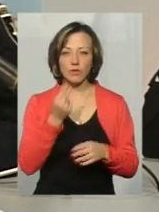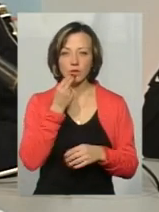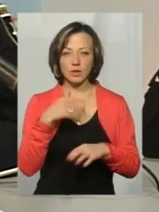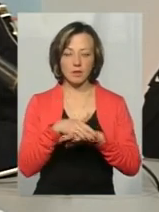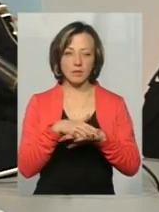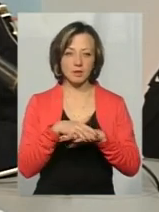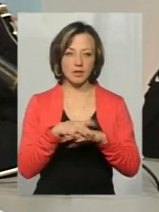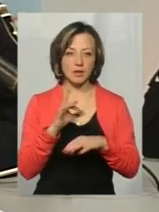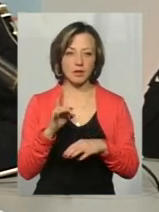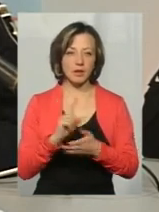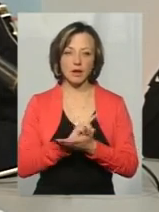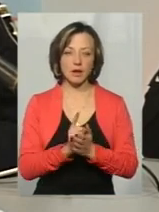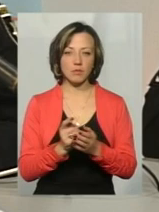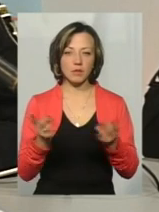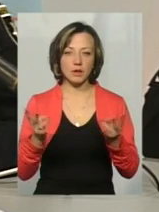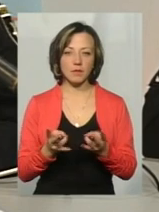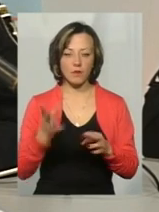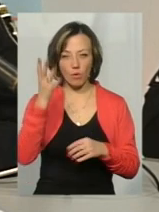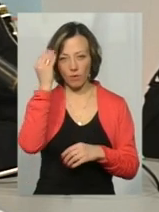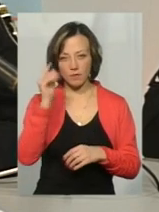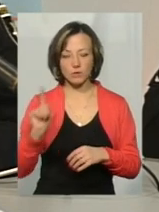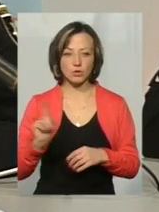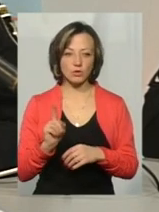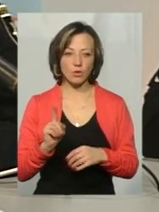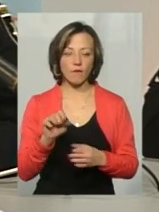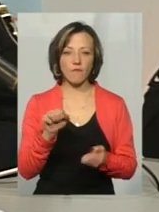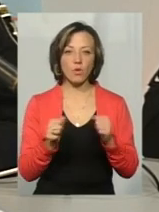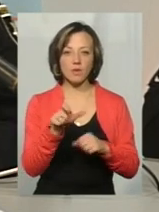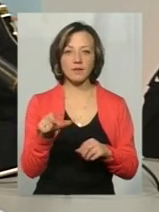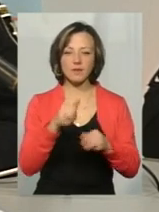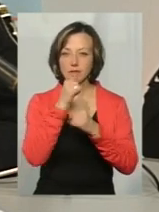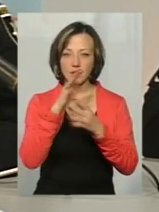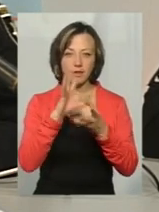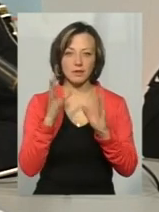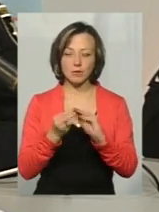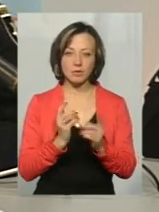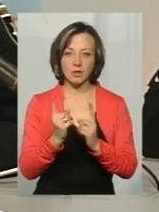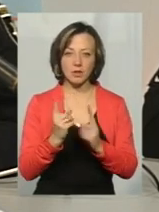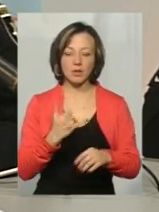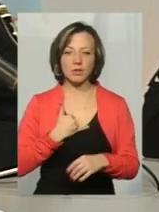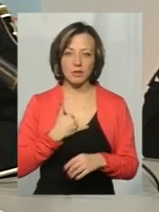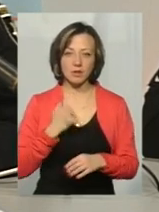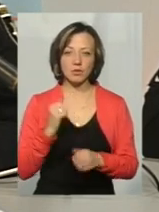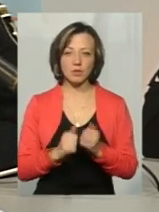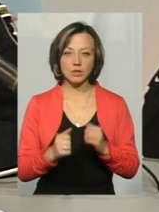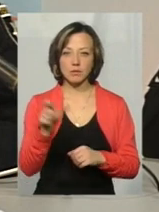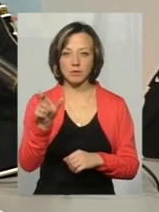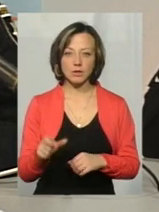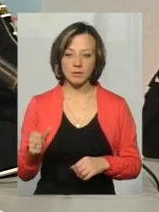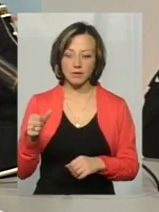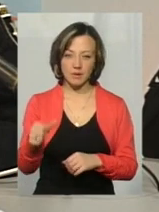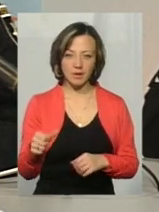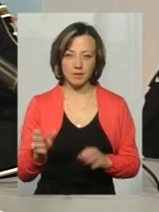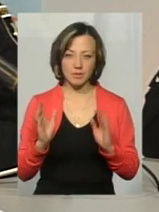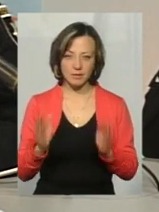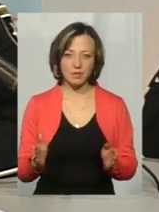не дуже в цьому є нагальна потреба, враховуючи те, що водії тоді взагалі не зможуть проїжджати, оскільки нас кожен пішохід, підійшовши до